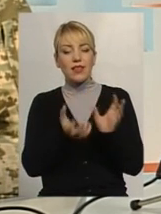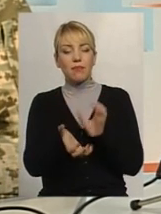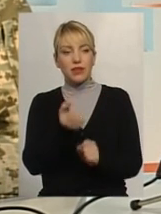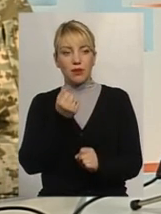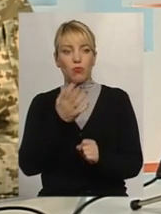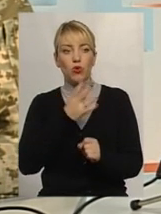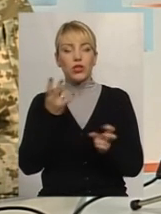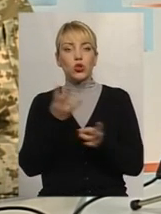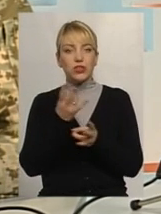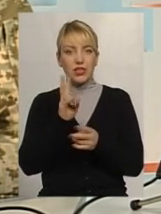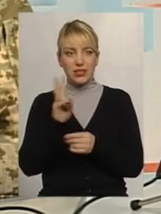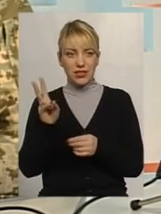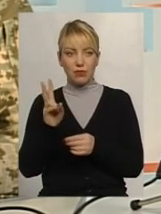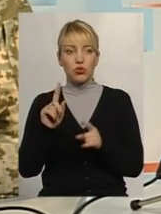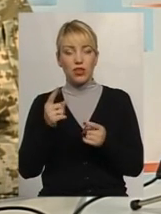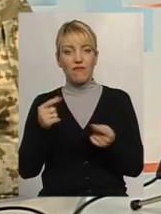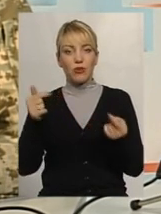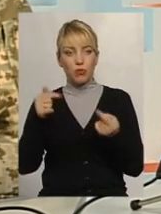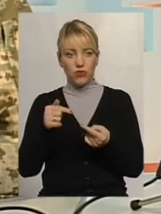необхідність, і, відповідно,